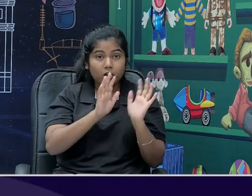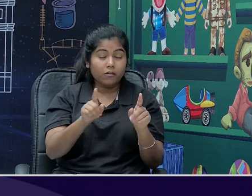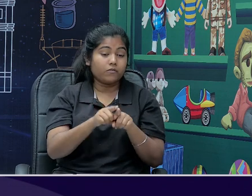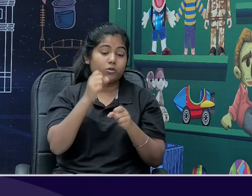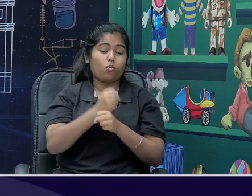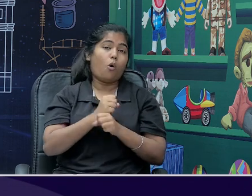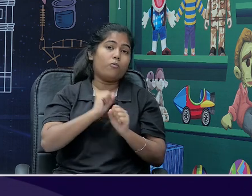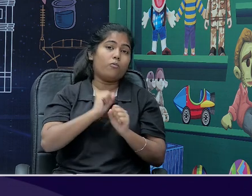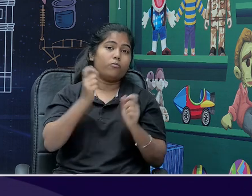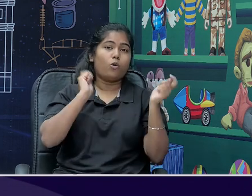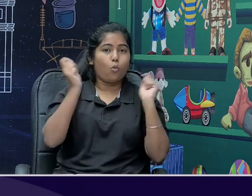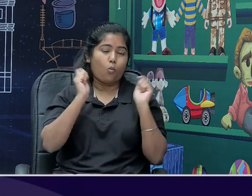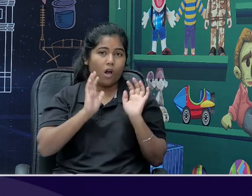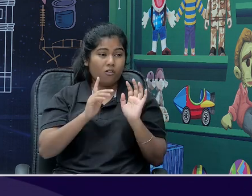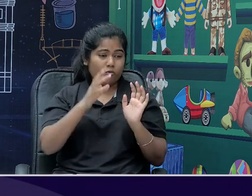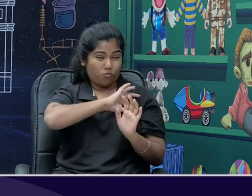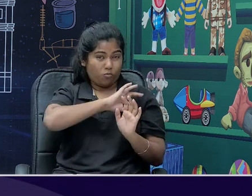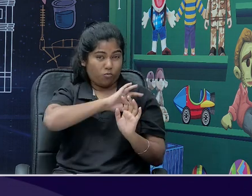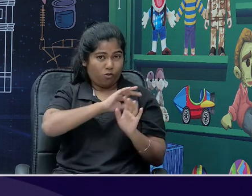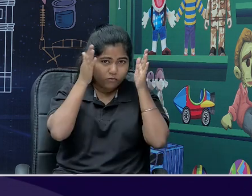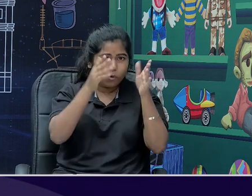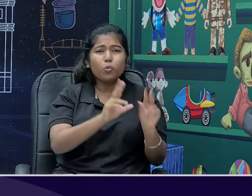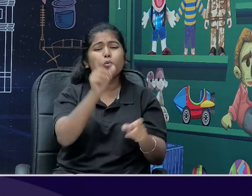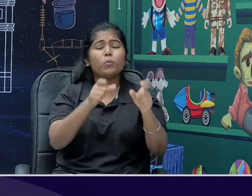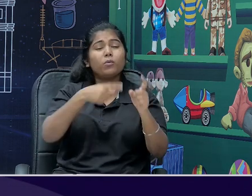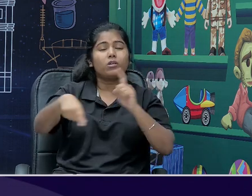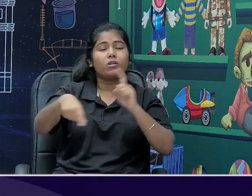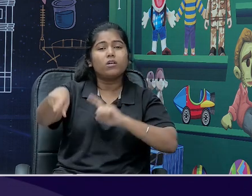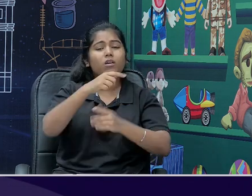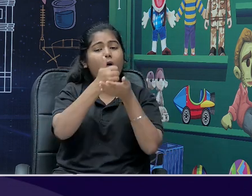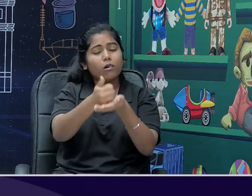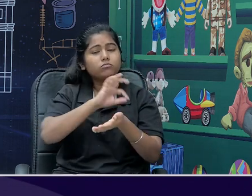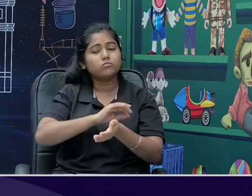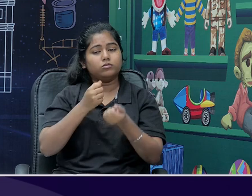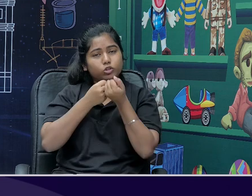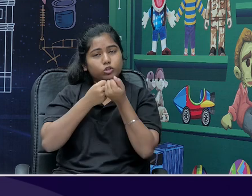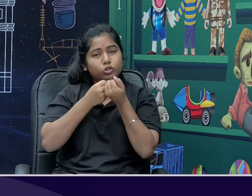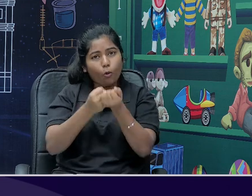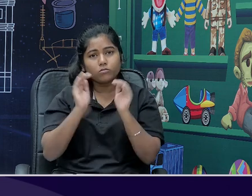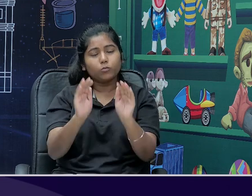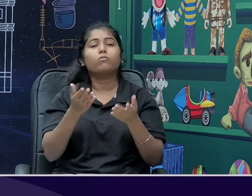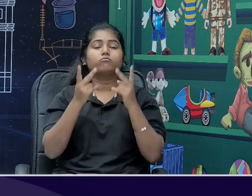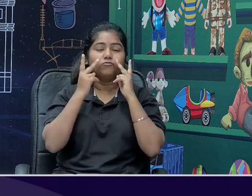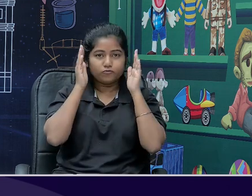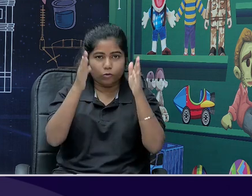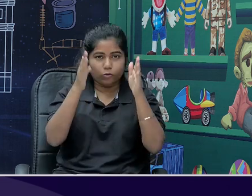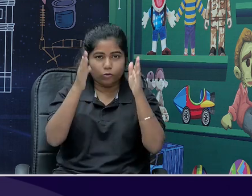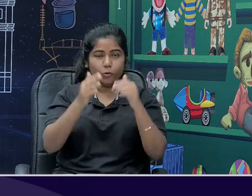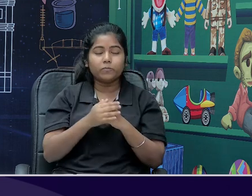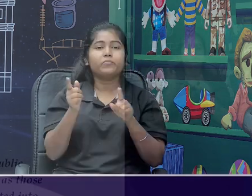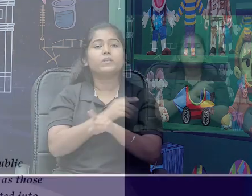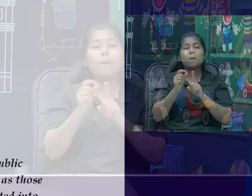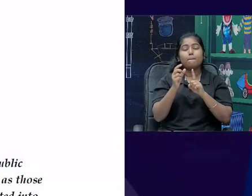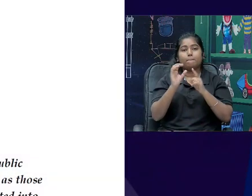वज़ा से, वो profit को नहीं देखते हैं, वो citizens की सुविधा को देख रहे हैं, कुछ और examples हैं, पहले post telegraph,